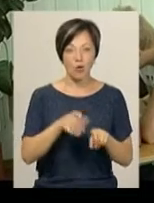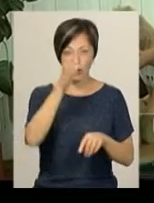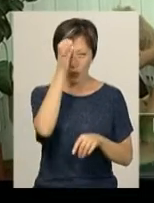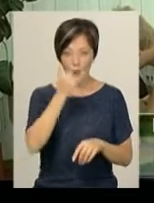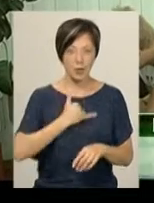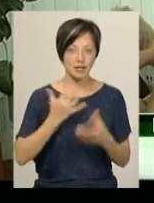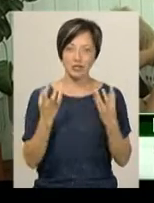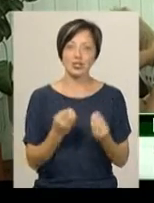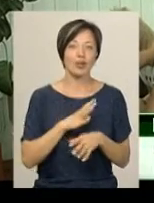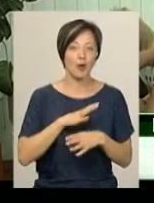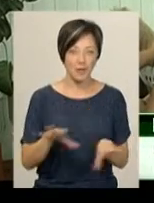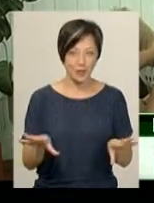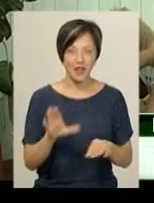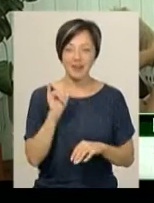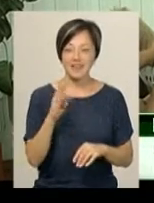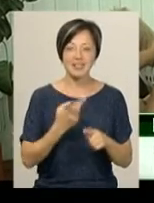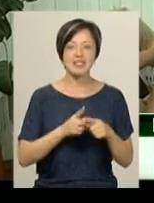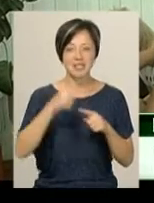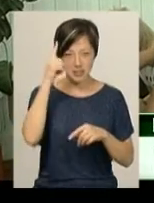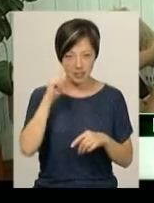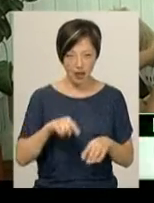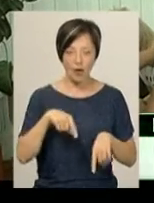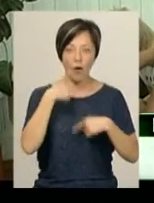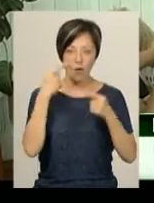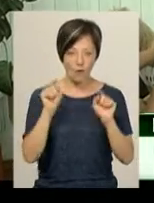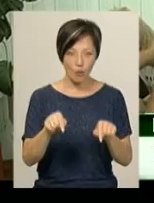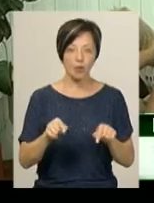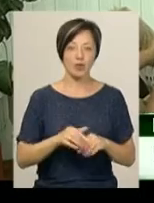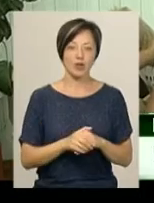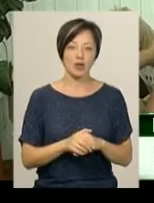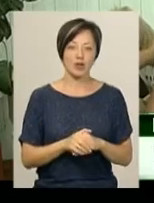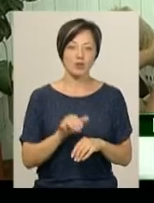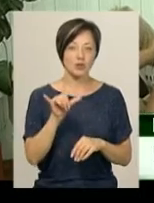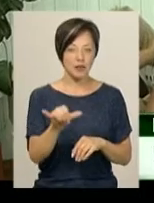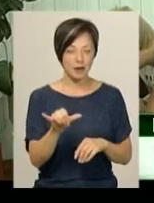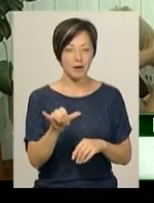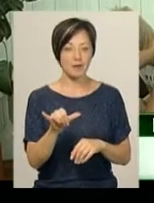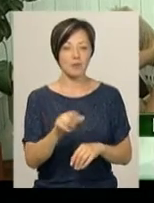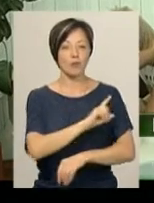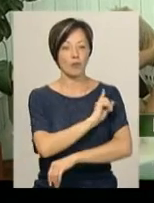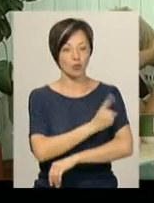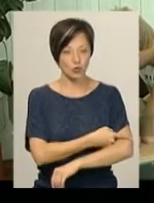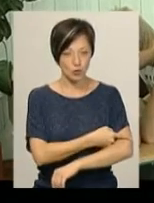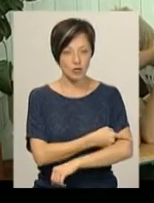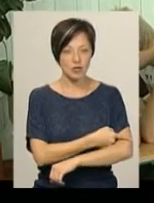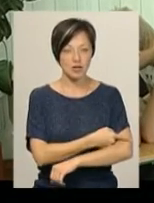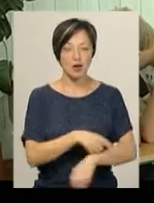в мене ще не було. Він це знає, я йому про це говорю, що в тебе потужні